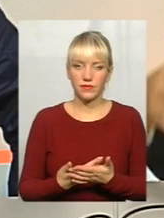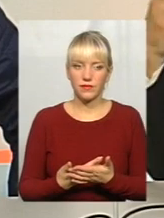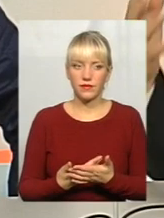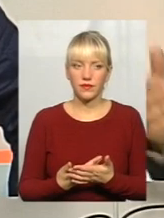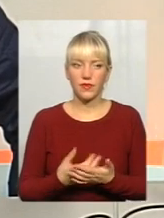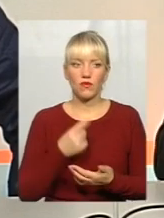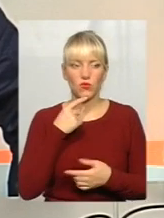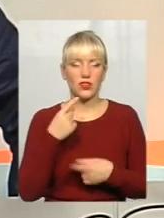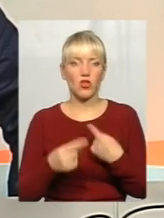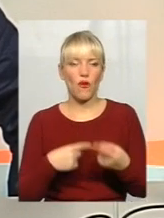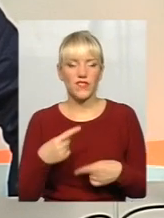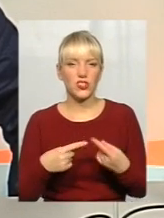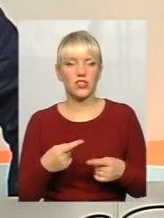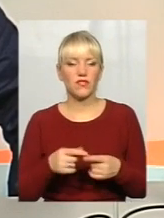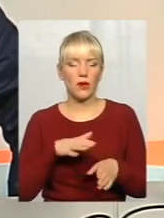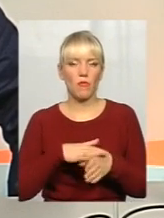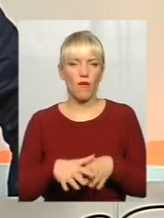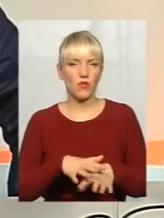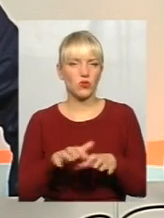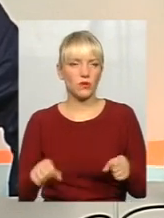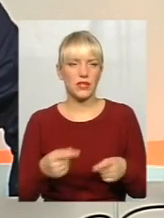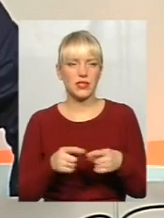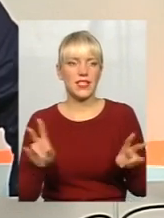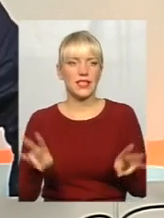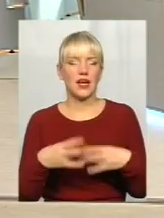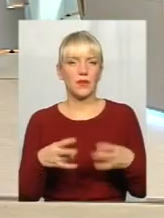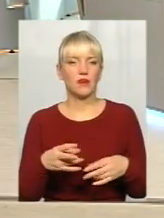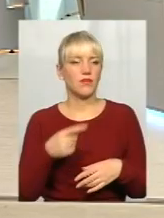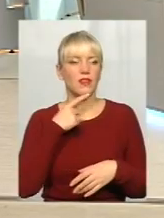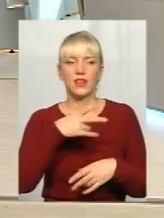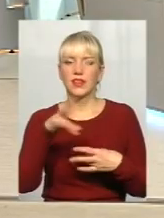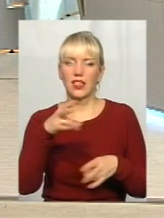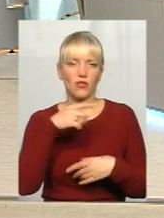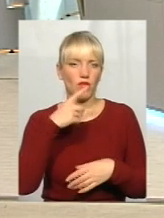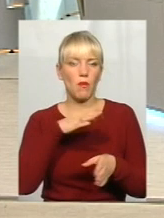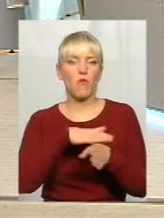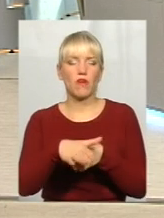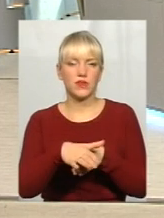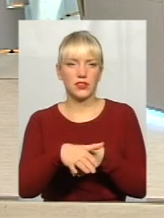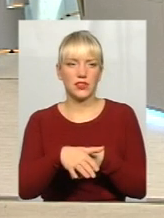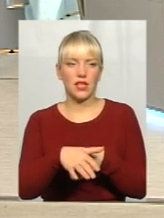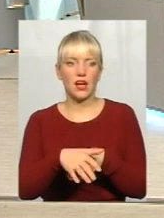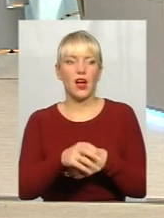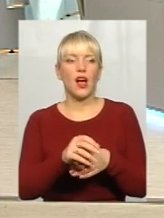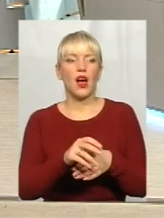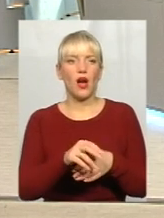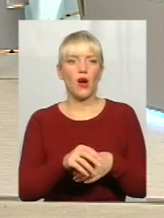оці довічність, ця повна узурпація і так далі, я думаю, що не потрібно вже... Неповна, але повзуча.